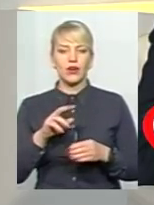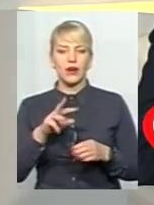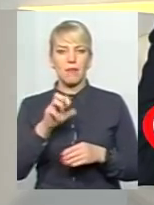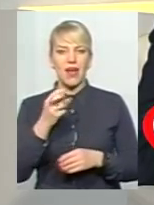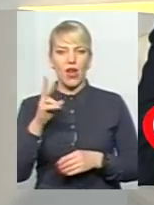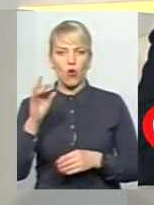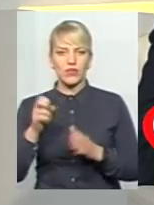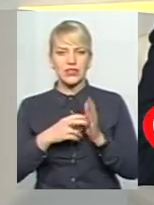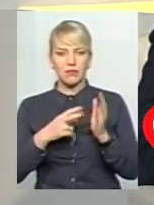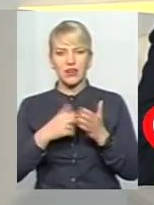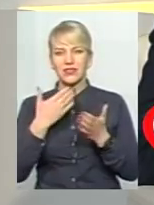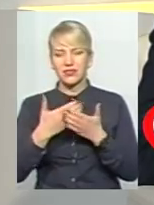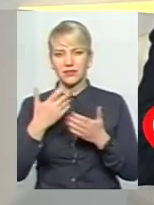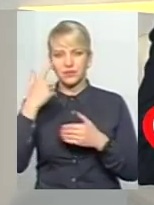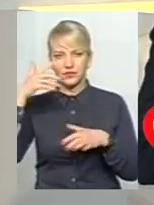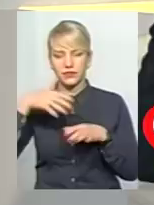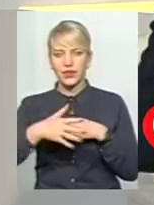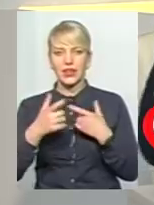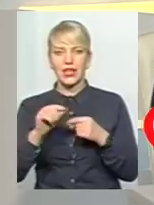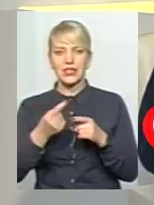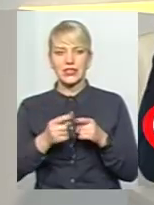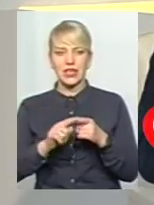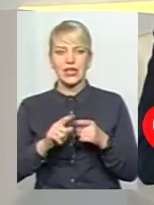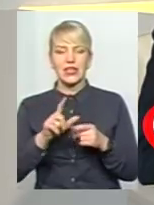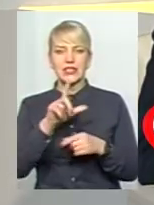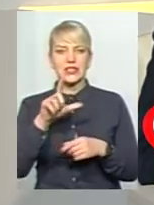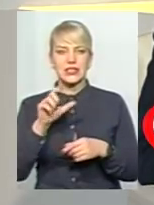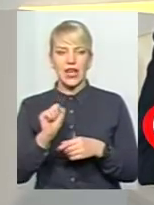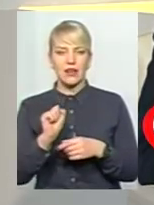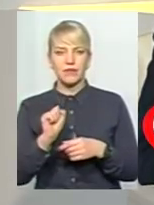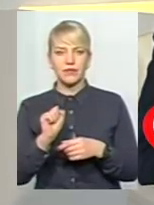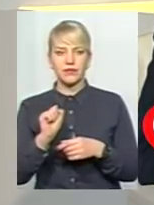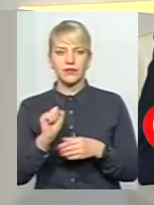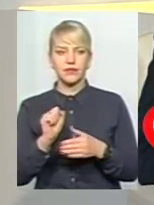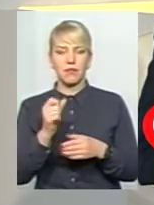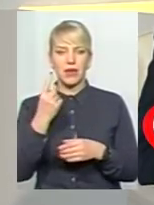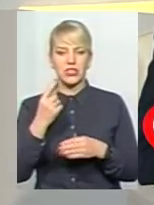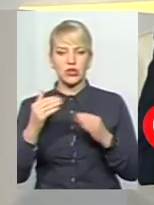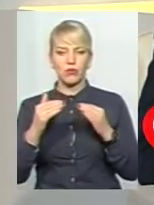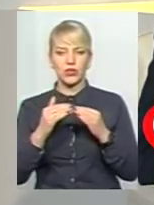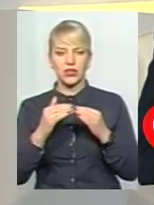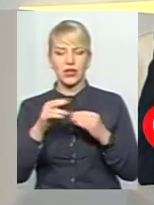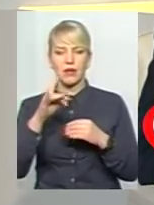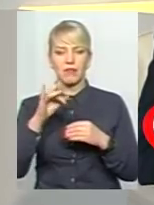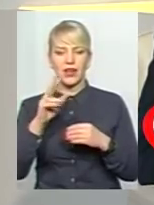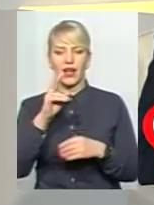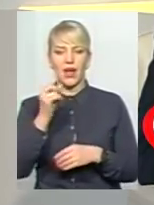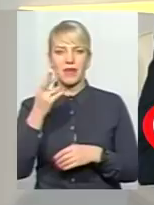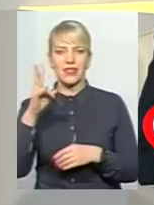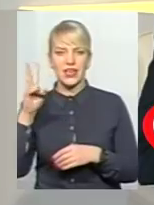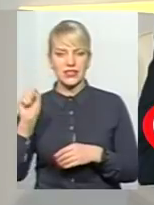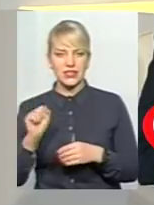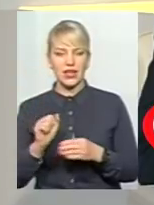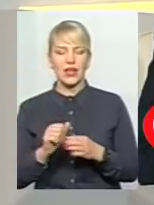власне візуально уявив, де це за фактично першим будинком, при Кам'янецькій. З